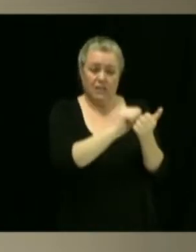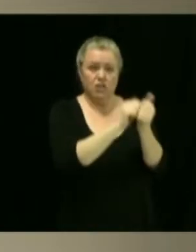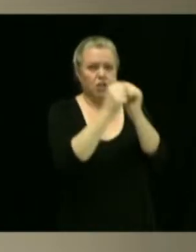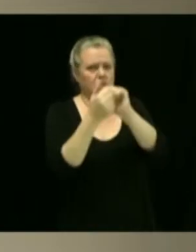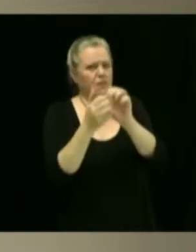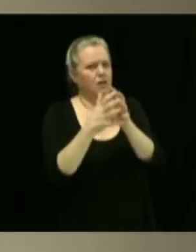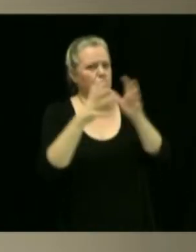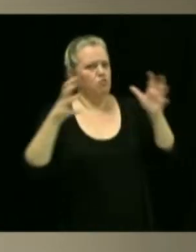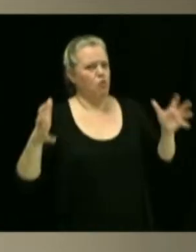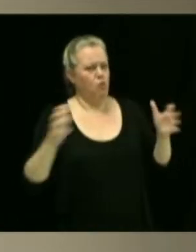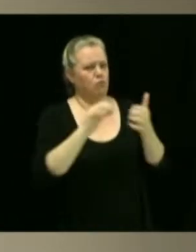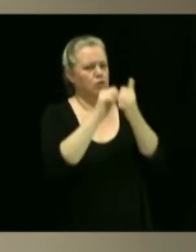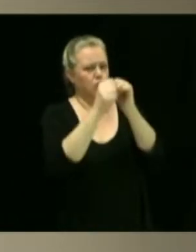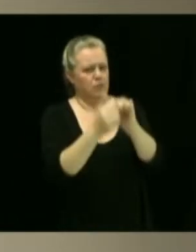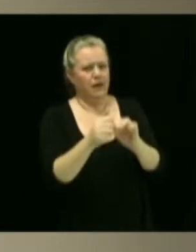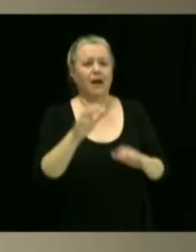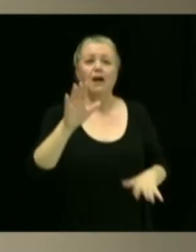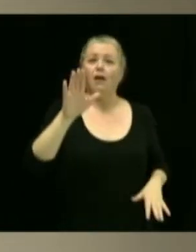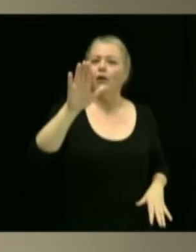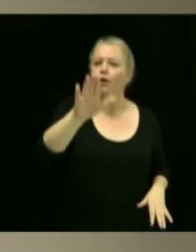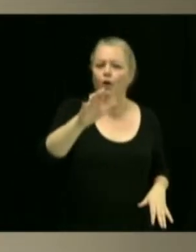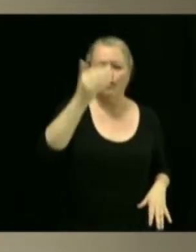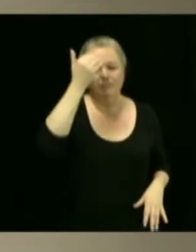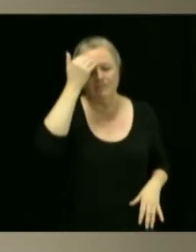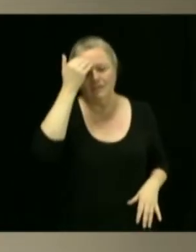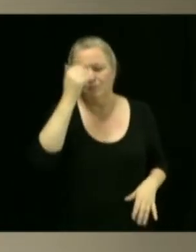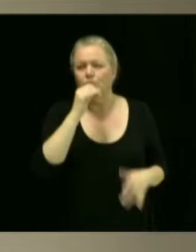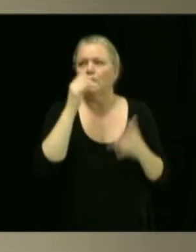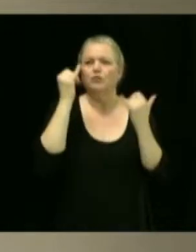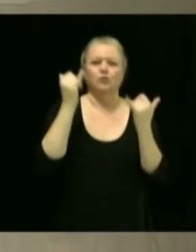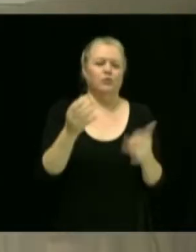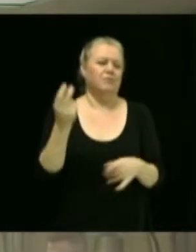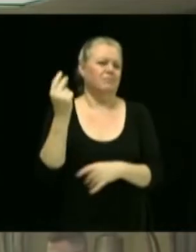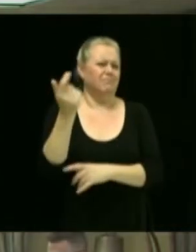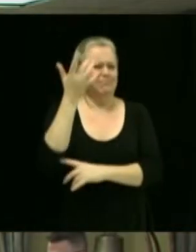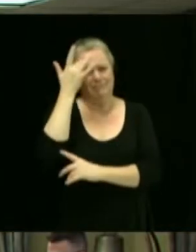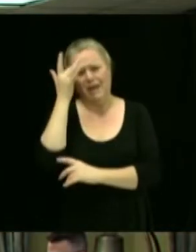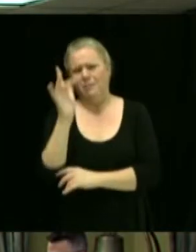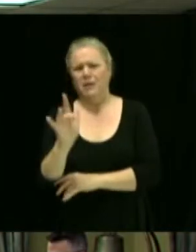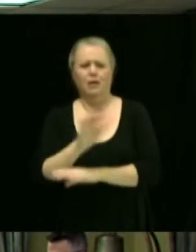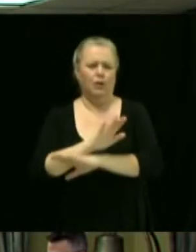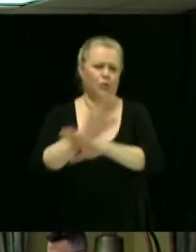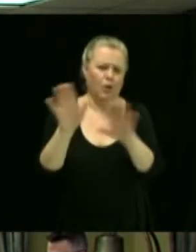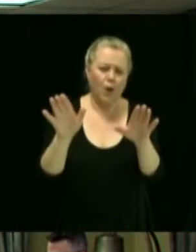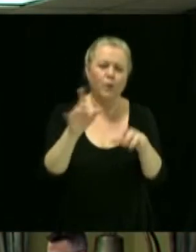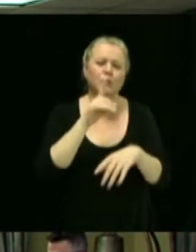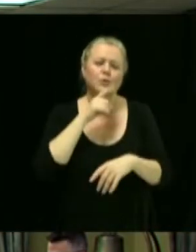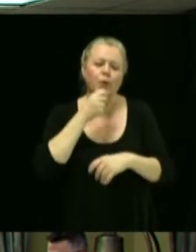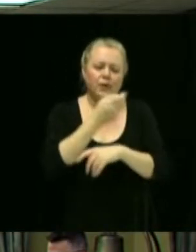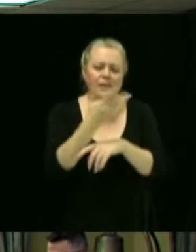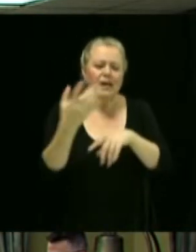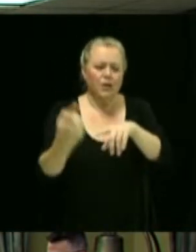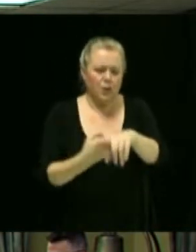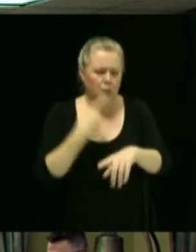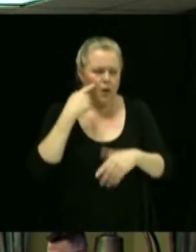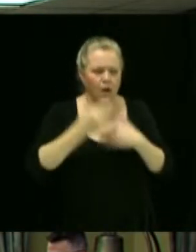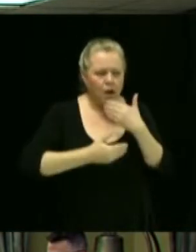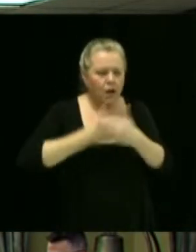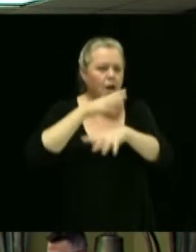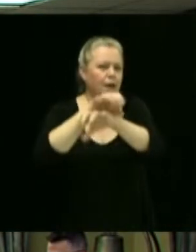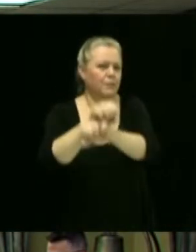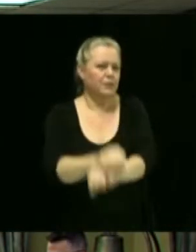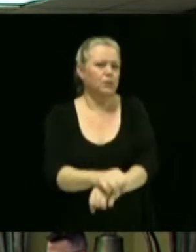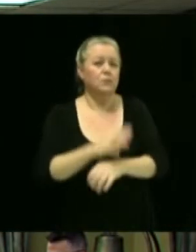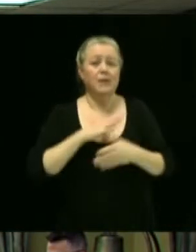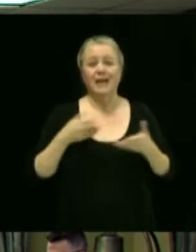évidemment quelques mois avant que les gens maîtrisent exactement les nouvelles mesures. Mais je vous assure que nous serons là pour vous